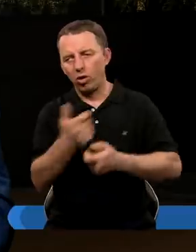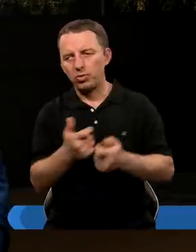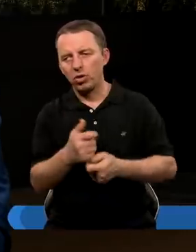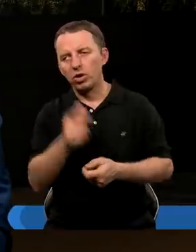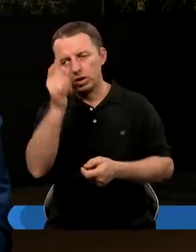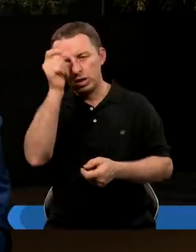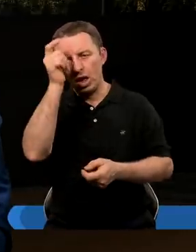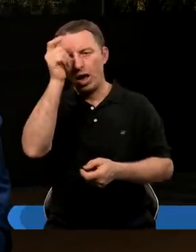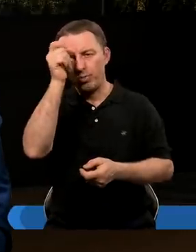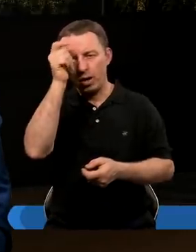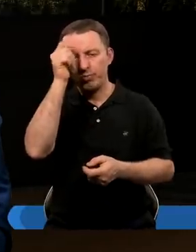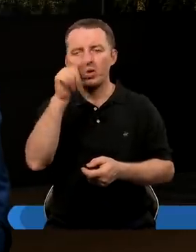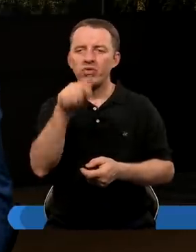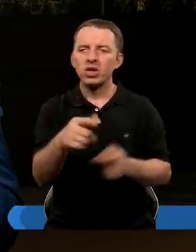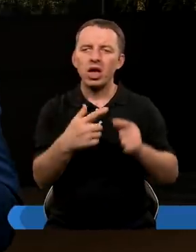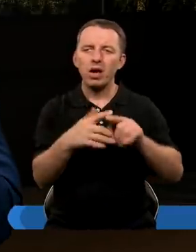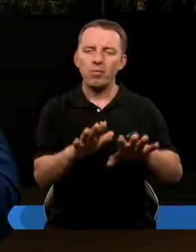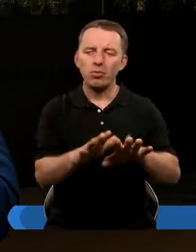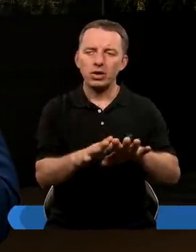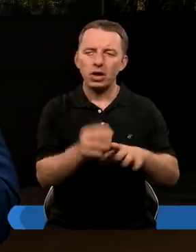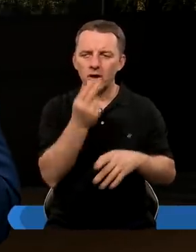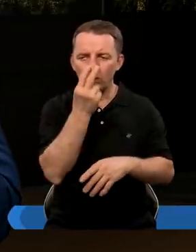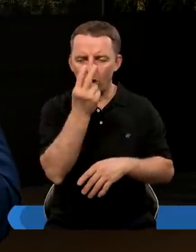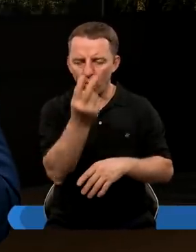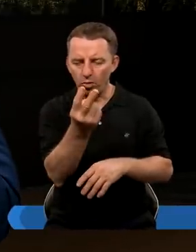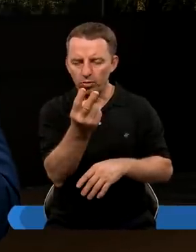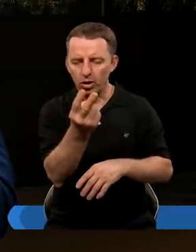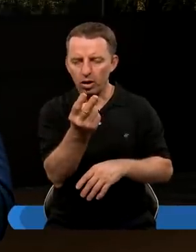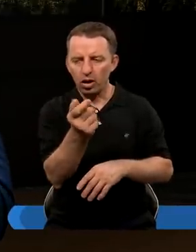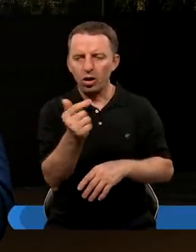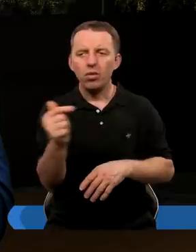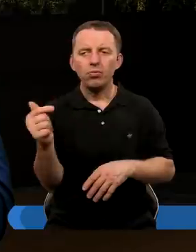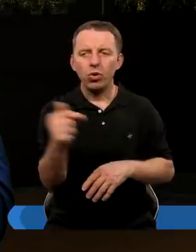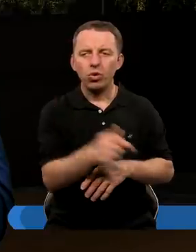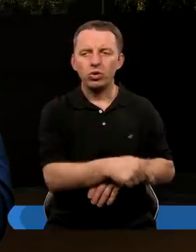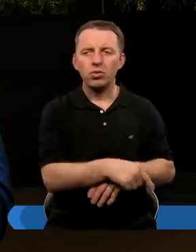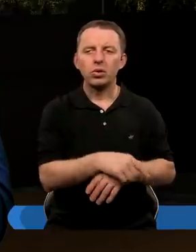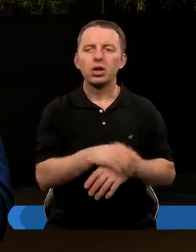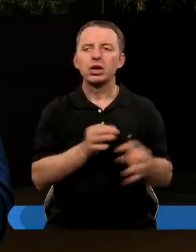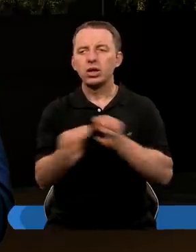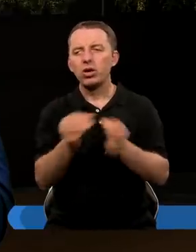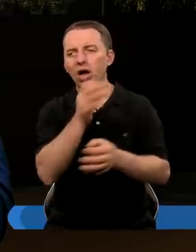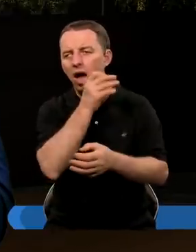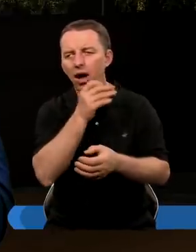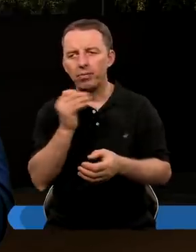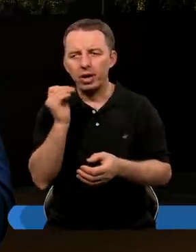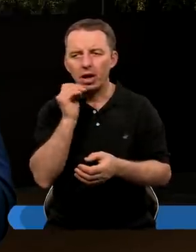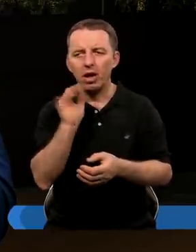zrobił diabeł. I w tym momencie zobaczcie, przypomina się mi znowu historia Abrahama, kiedy